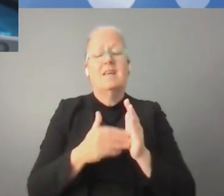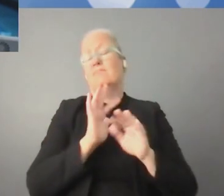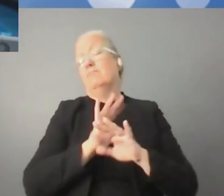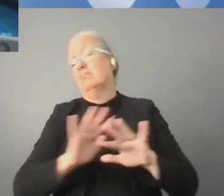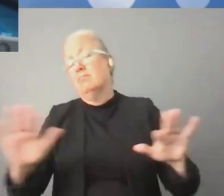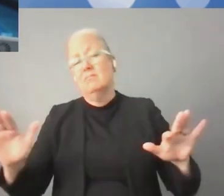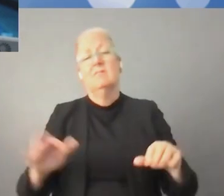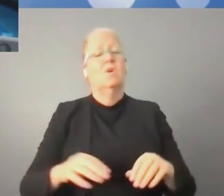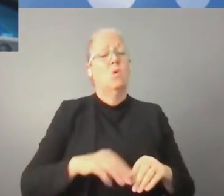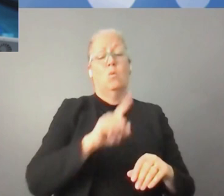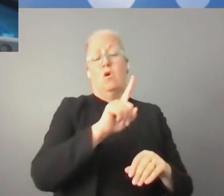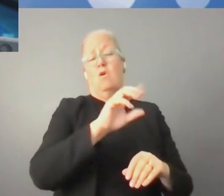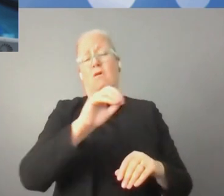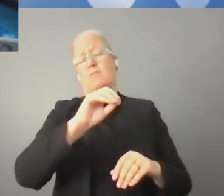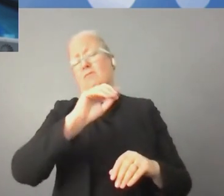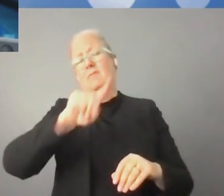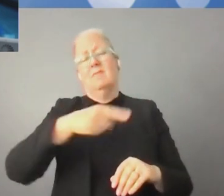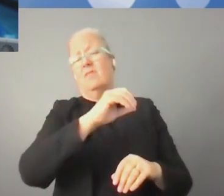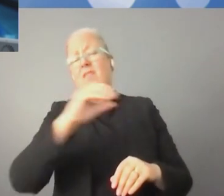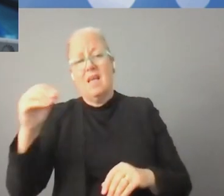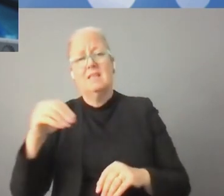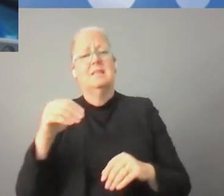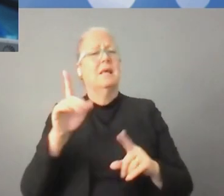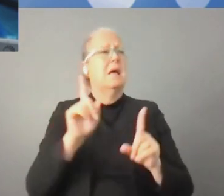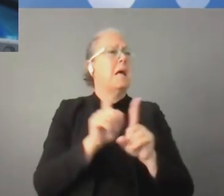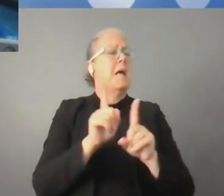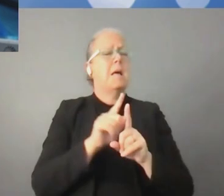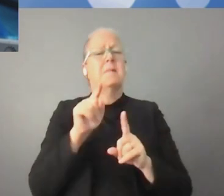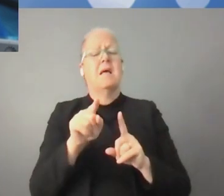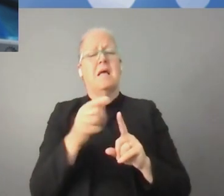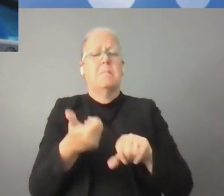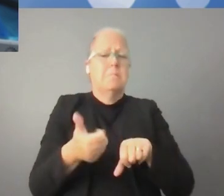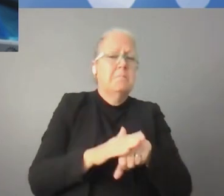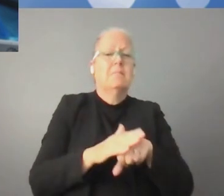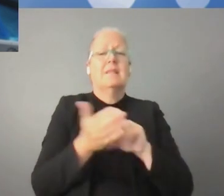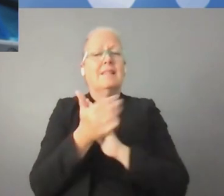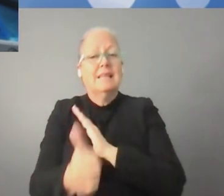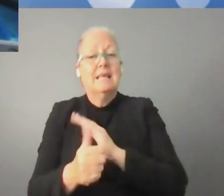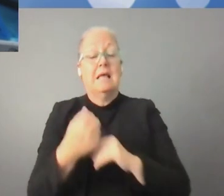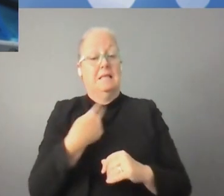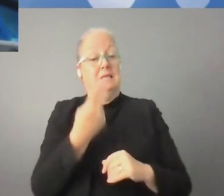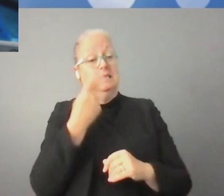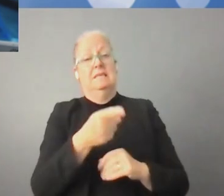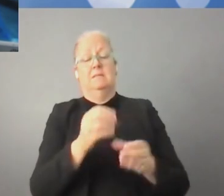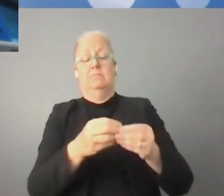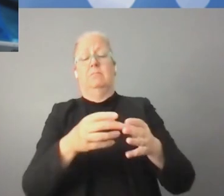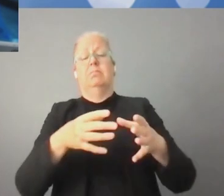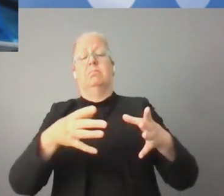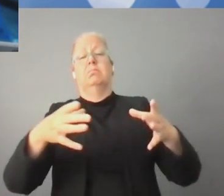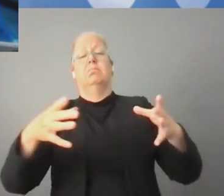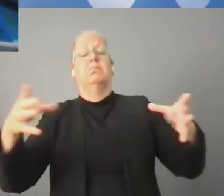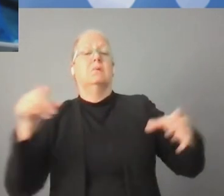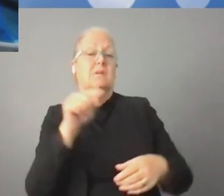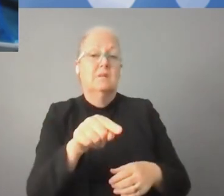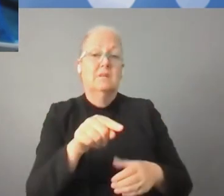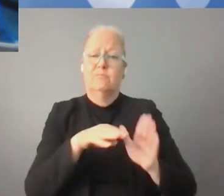والرياضيات. ونحن ناجحون في هذا القطاع. هناك مئات ألاف من الشركات في